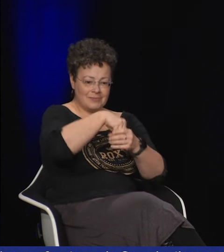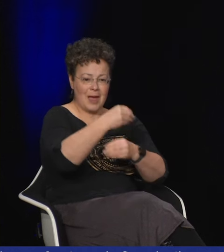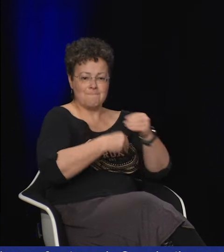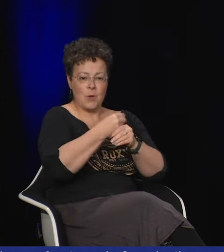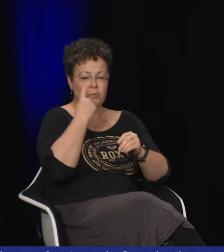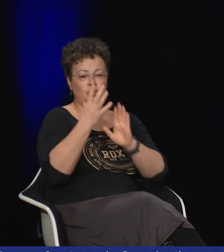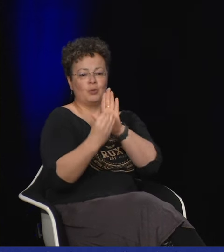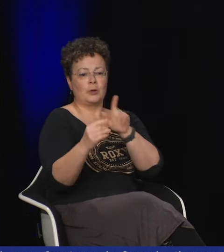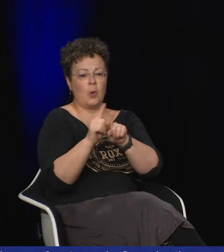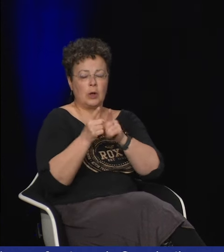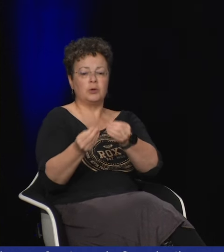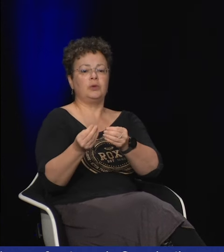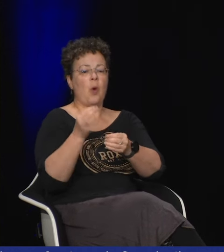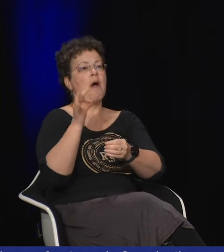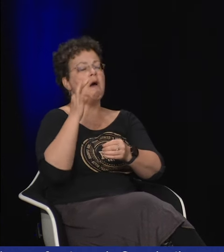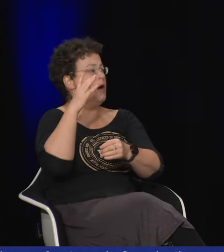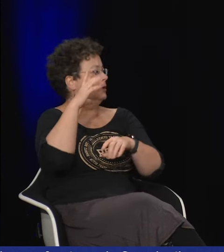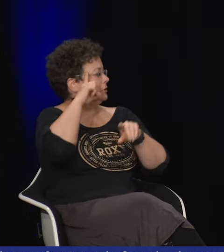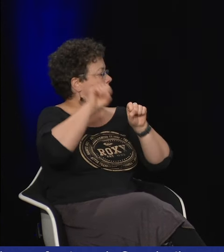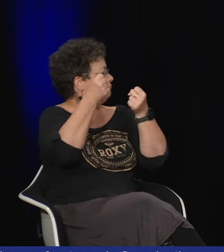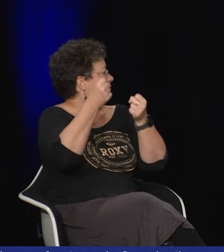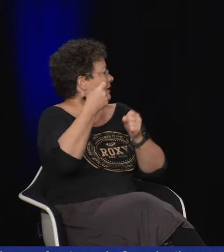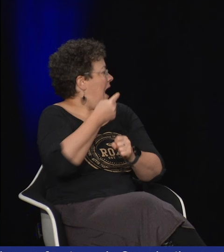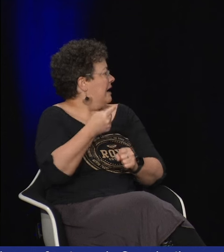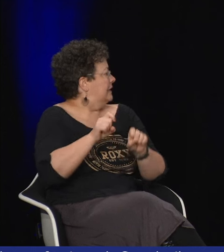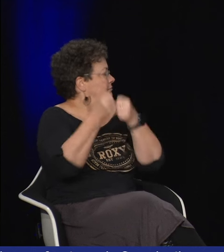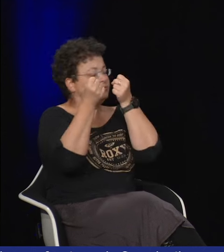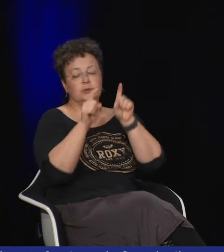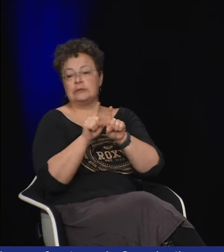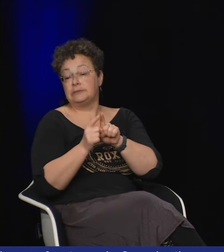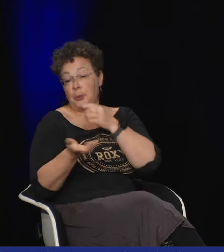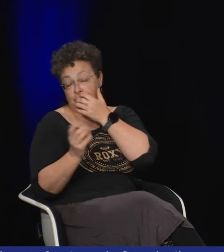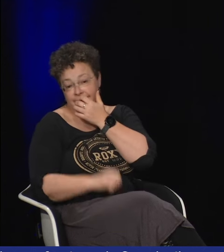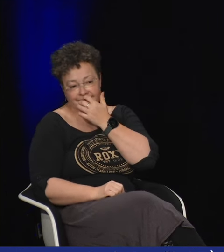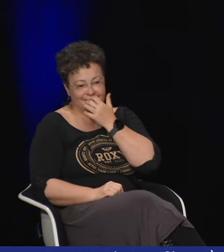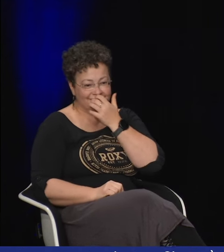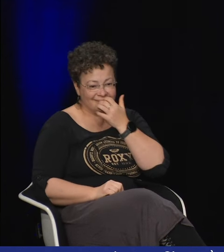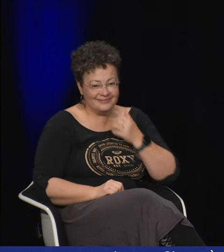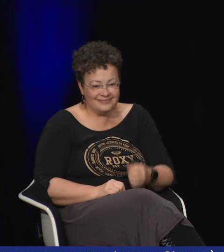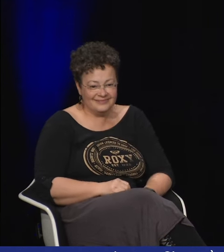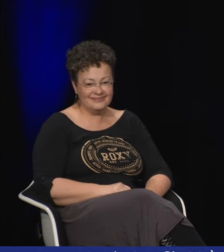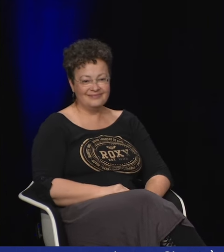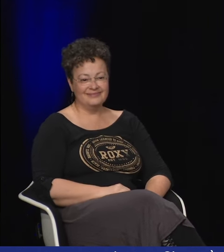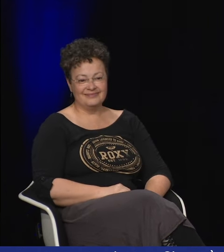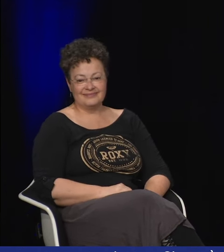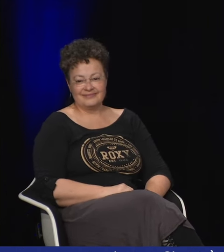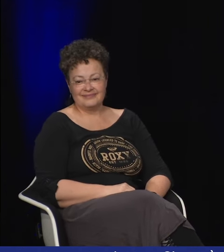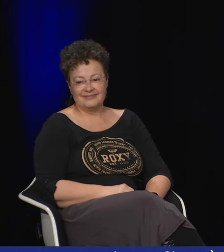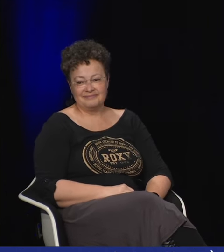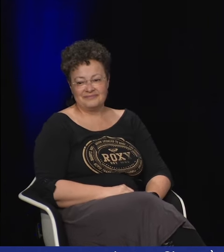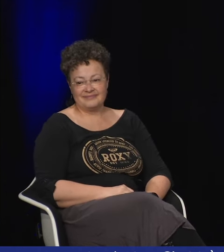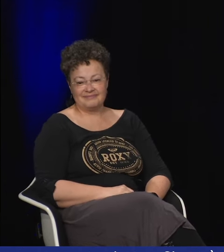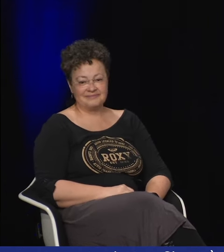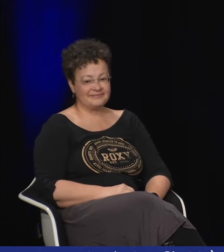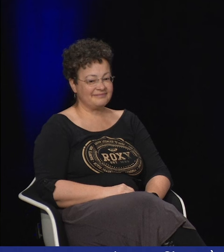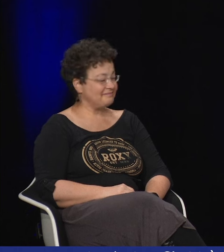en 2023 qu'ils vont pouvoir participer au monde social et c'est vrai qu'il faut casser un peu ces clichés qu'on a encore